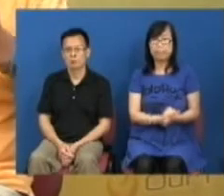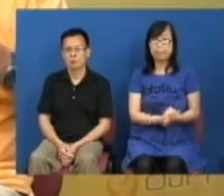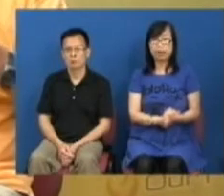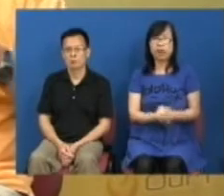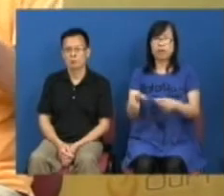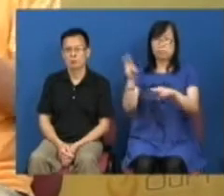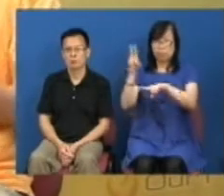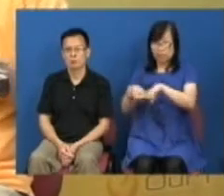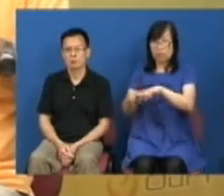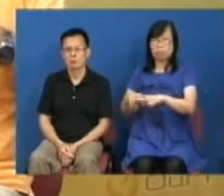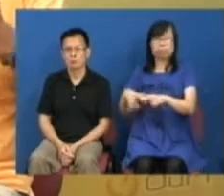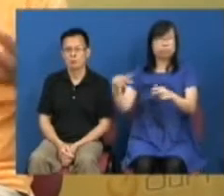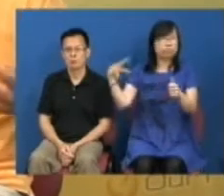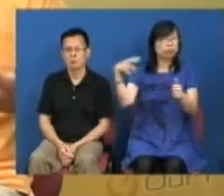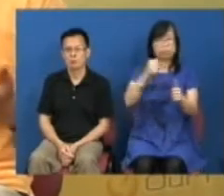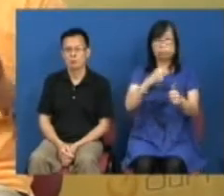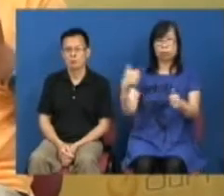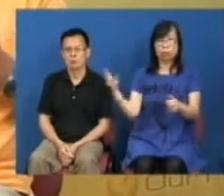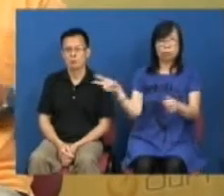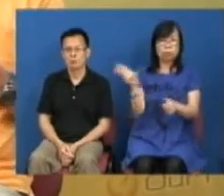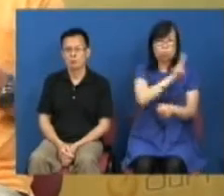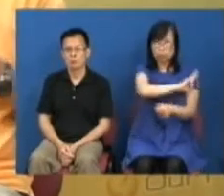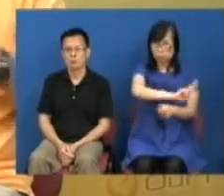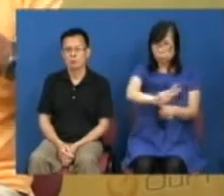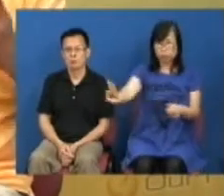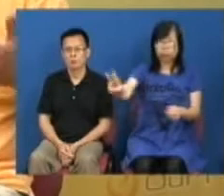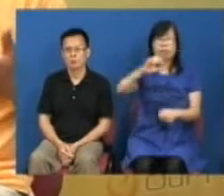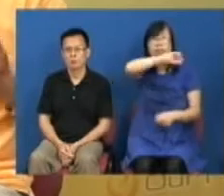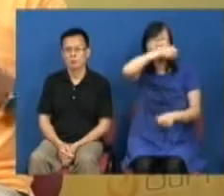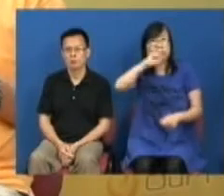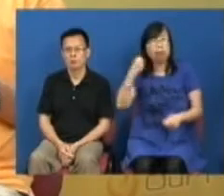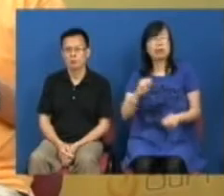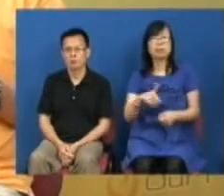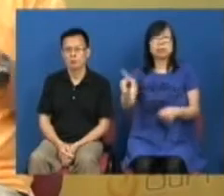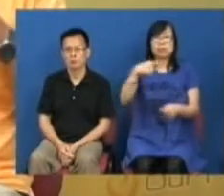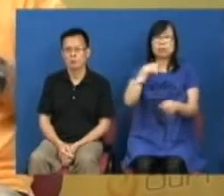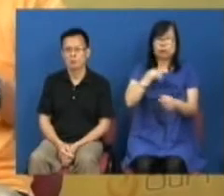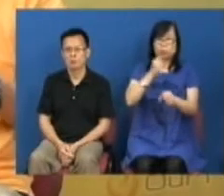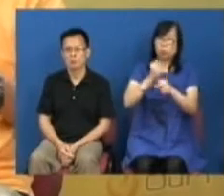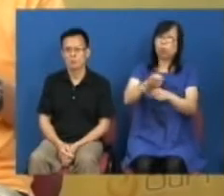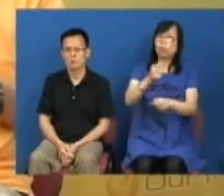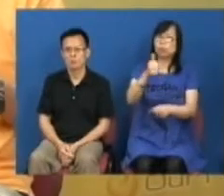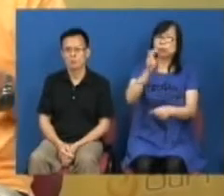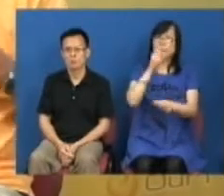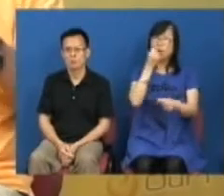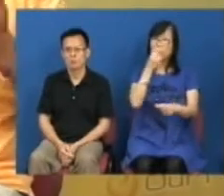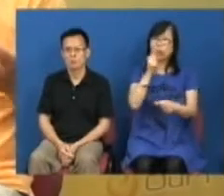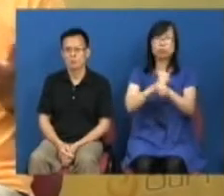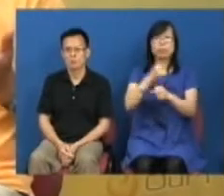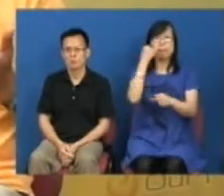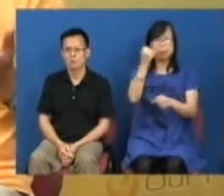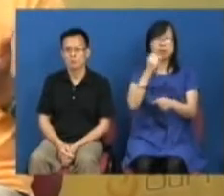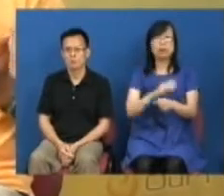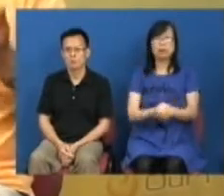中国是要统一台湾一个示范单位我们更加要做好我们自己的本份如果香港做不好的话你不会